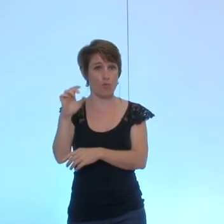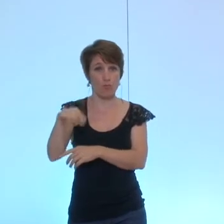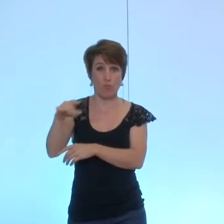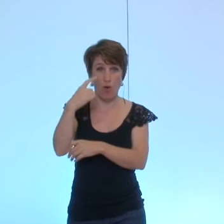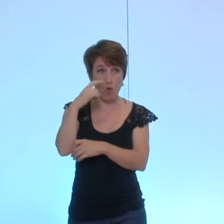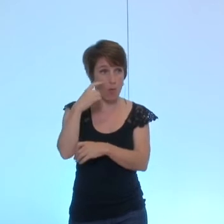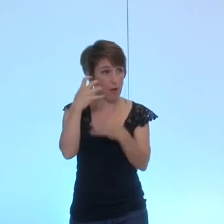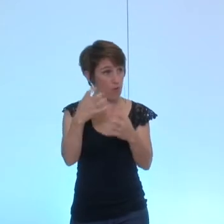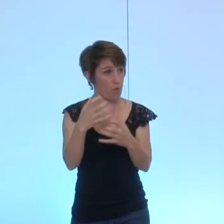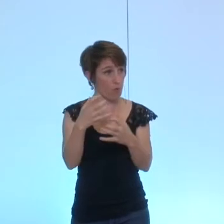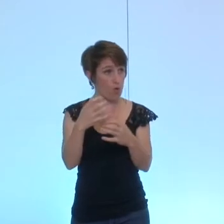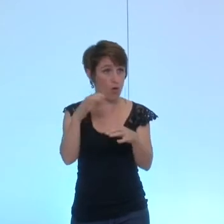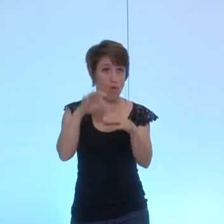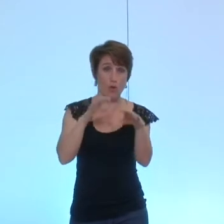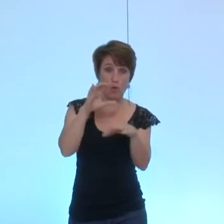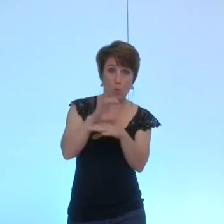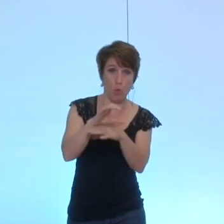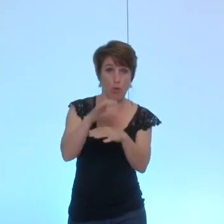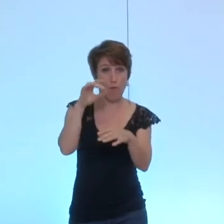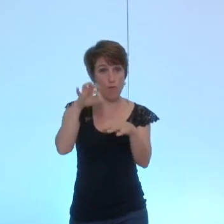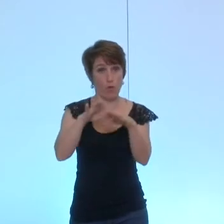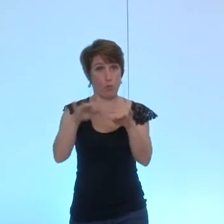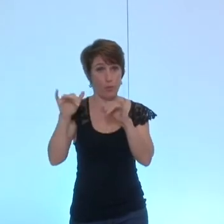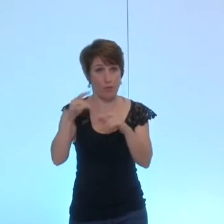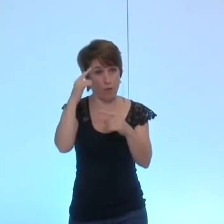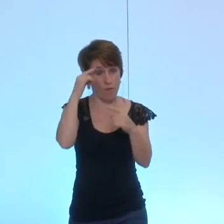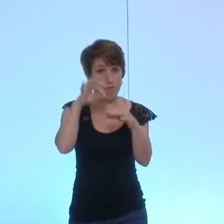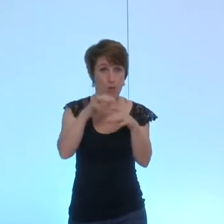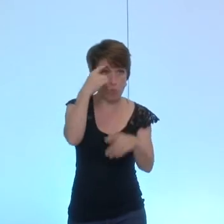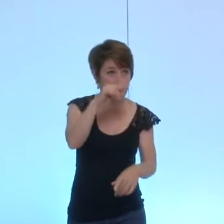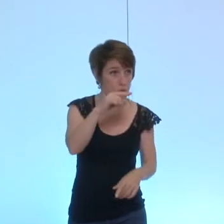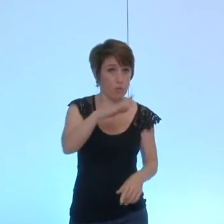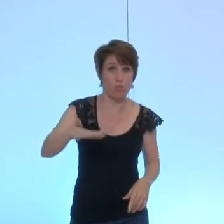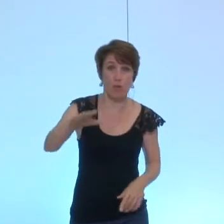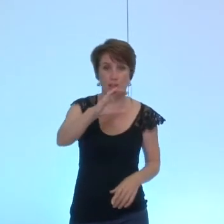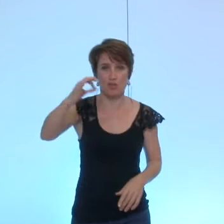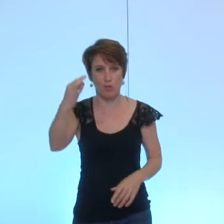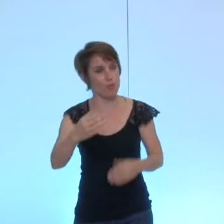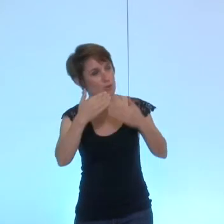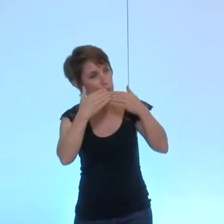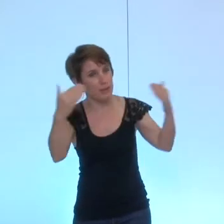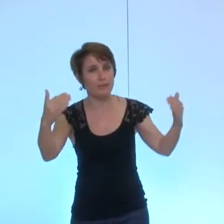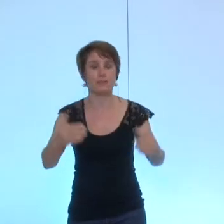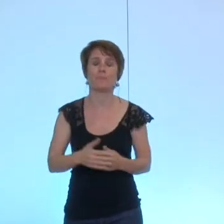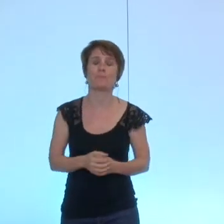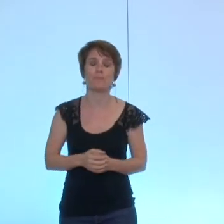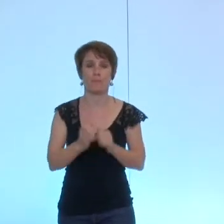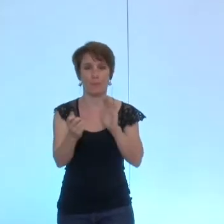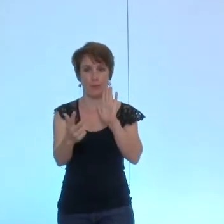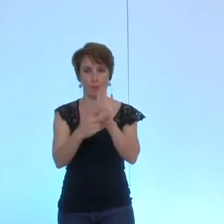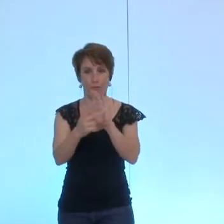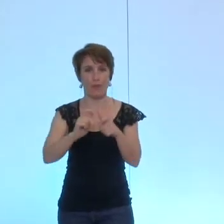abstentions un vote contre un vote pour unanimité je vous remercie